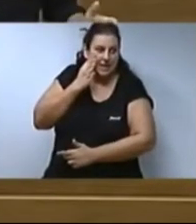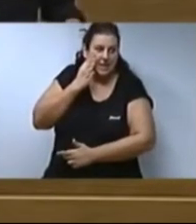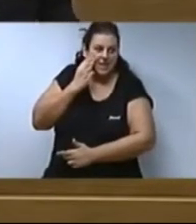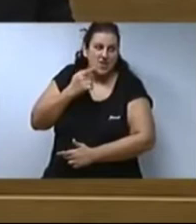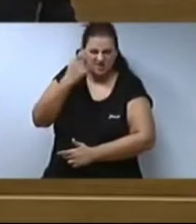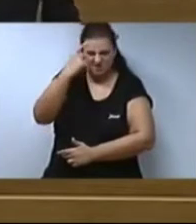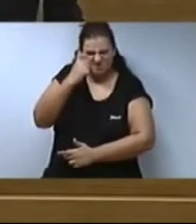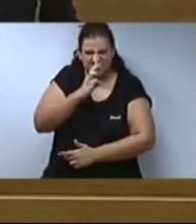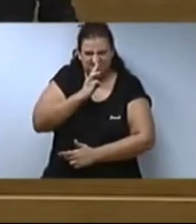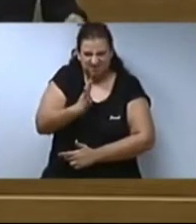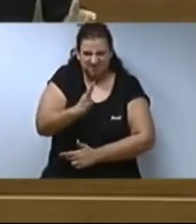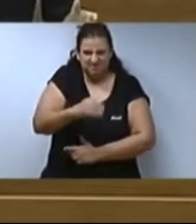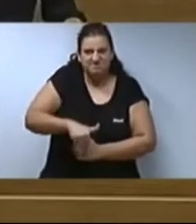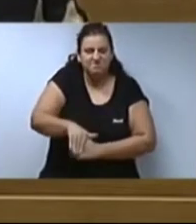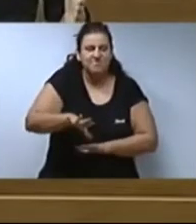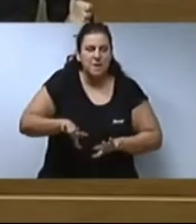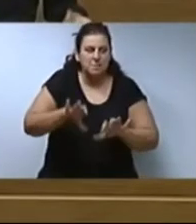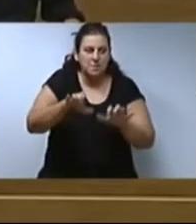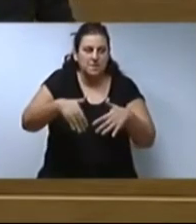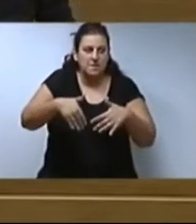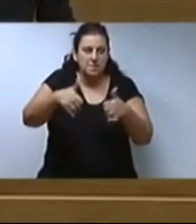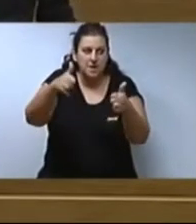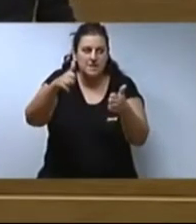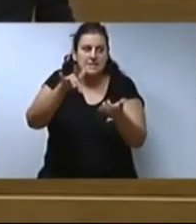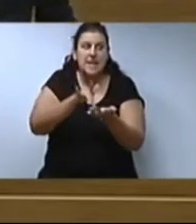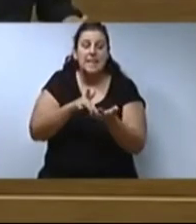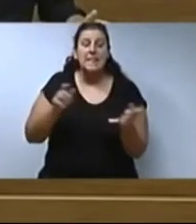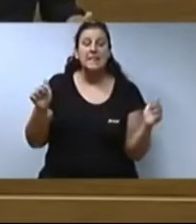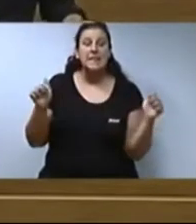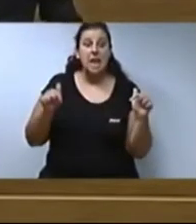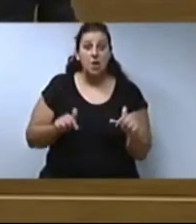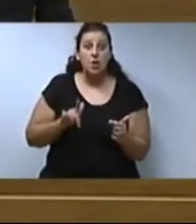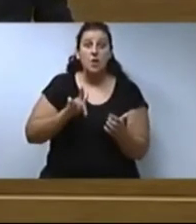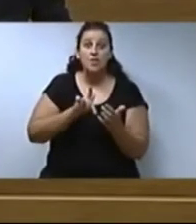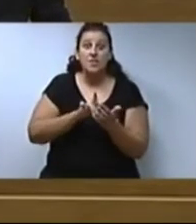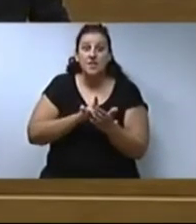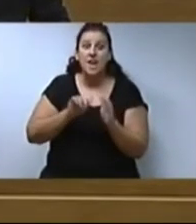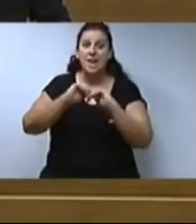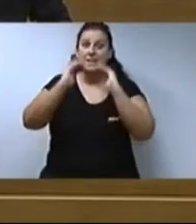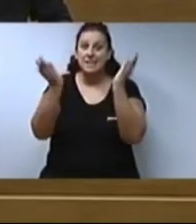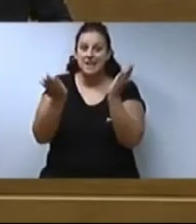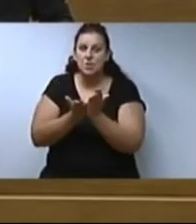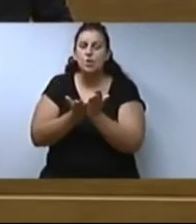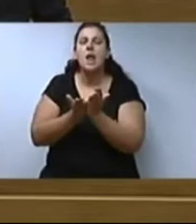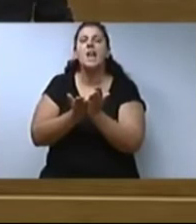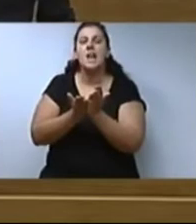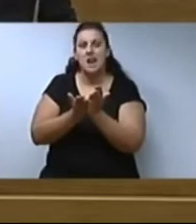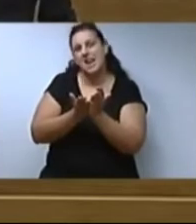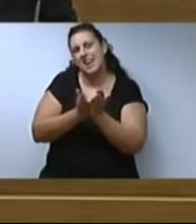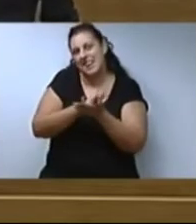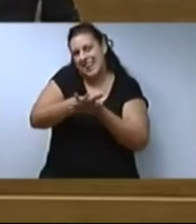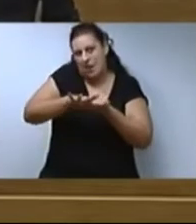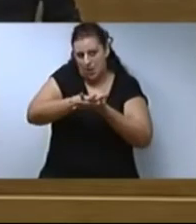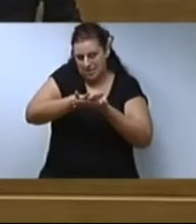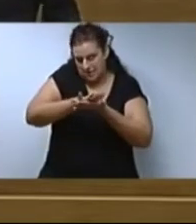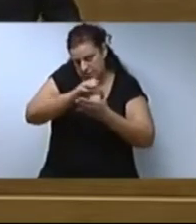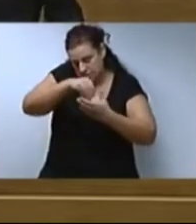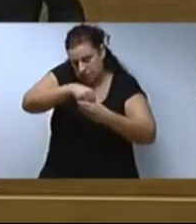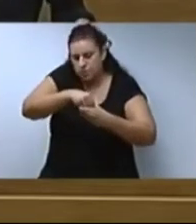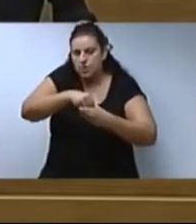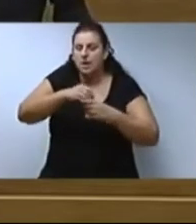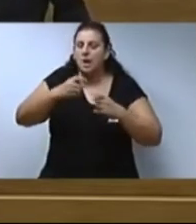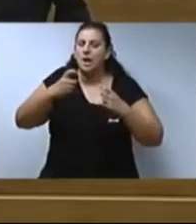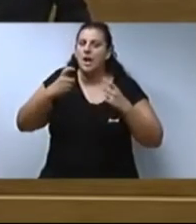aprendré prou més. Ens demana el dia d'avui, el Dia Internacional de la Llengua de Signes, que fem un esforç,